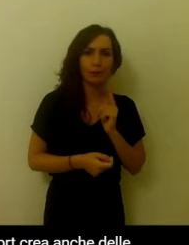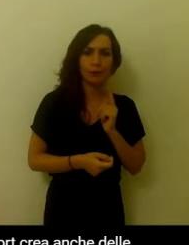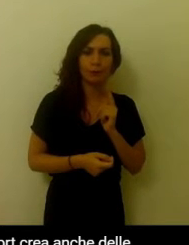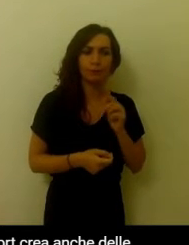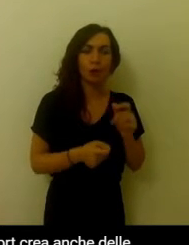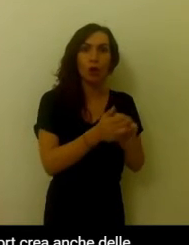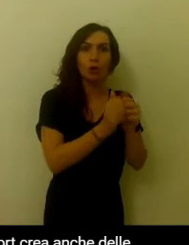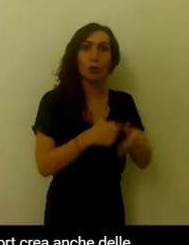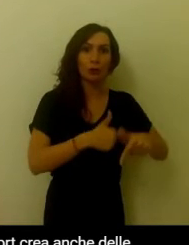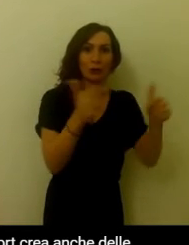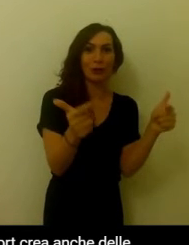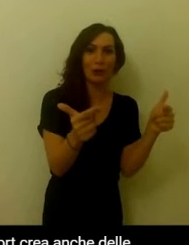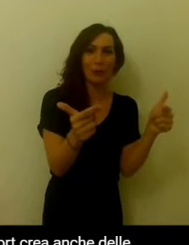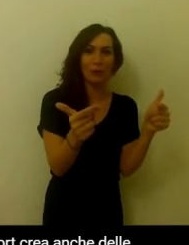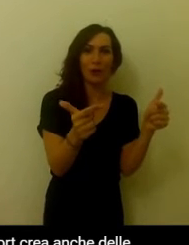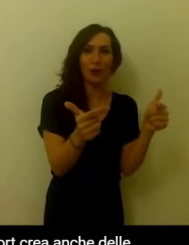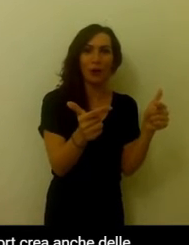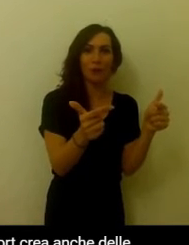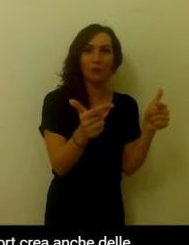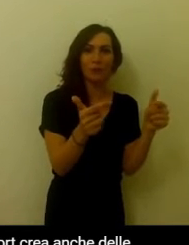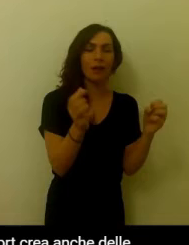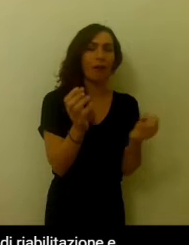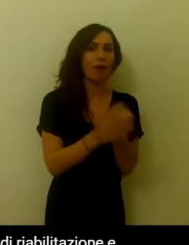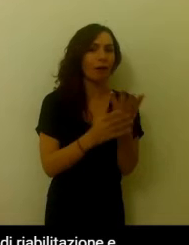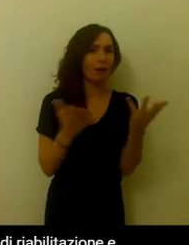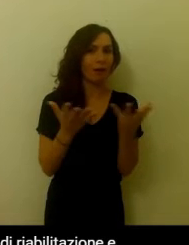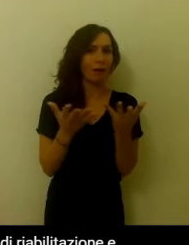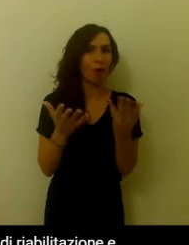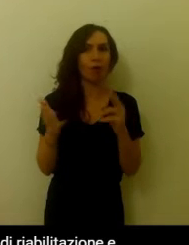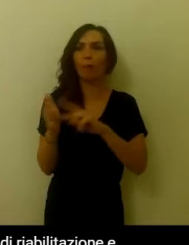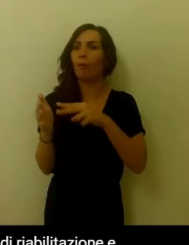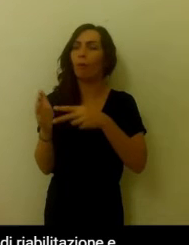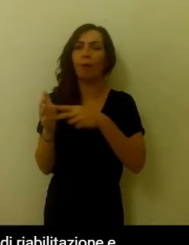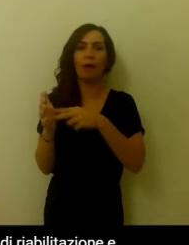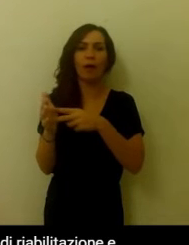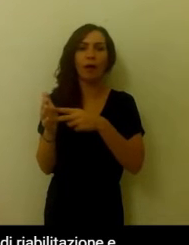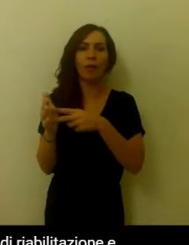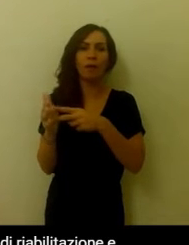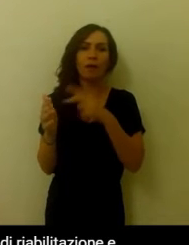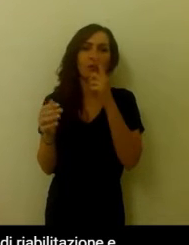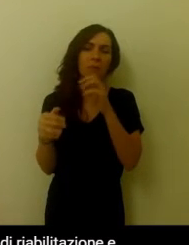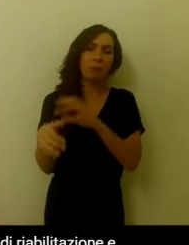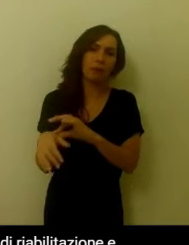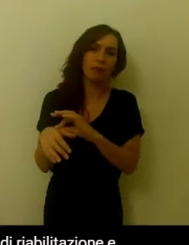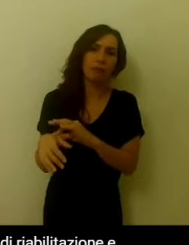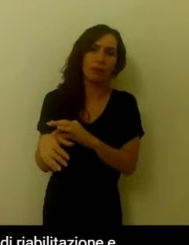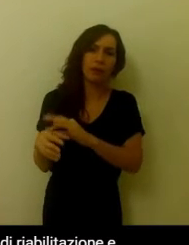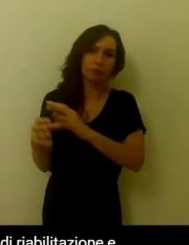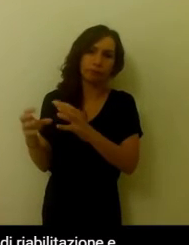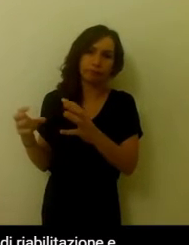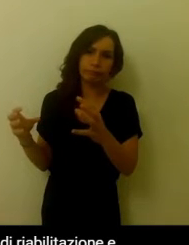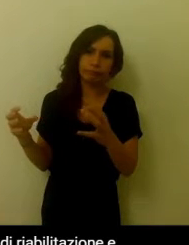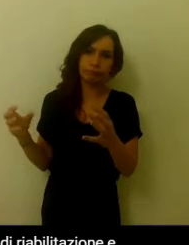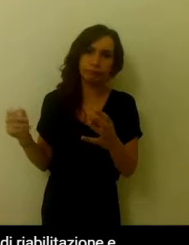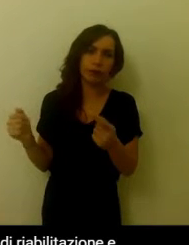Troppo sport crea anche delle problematiche legate agli infortuni, legate alla necessità